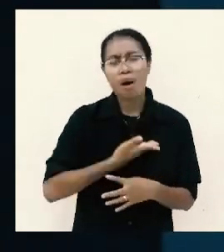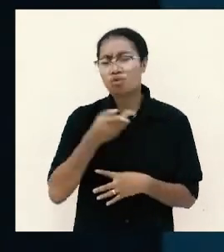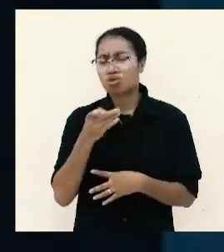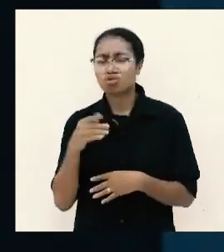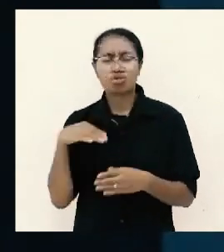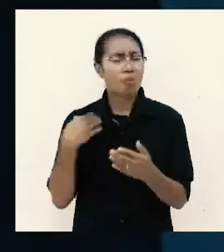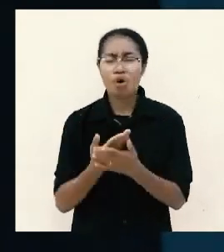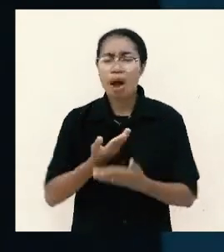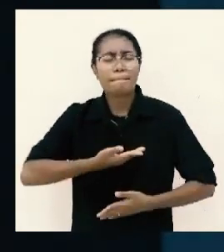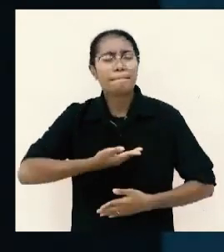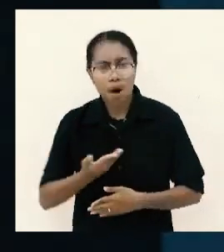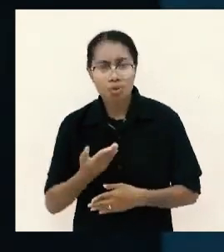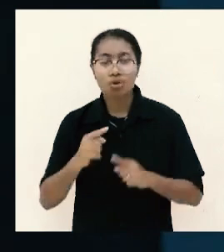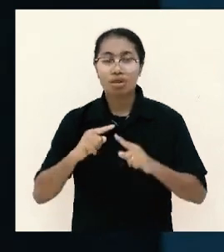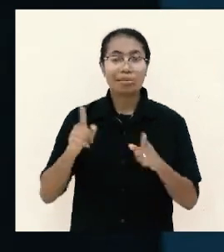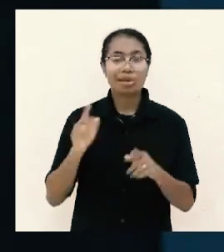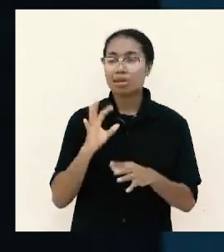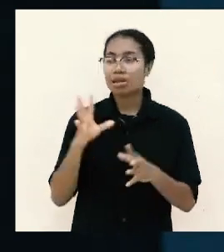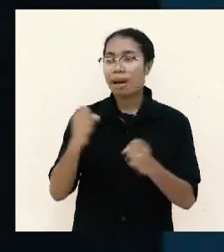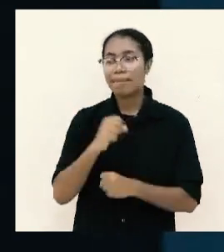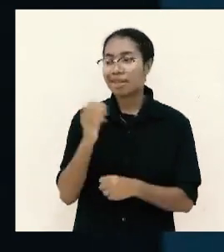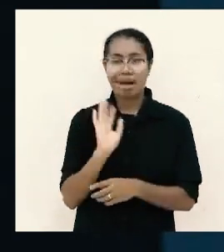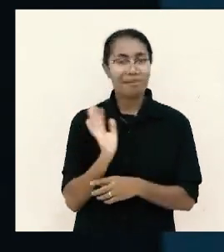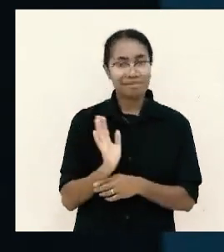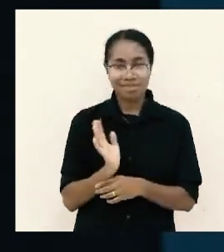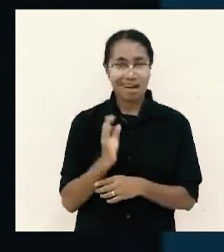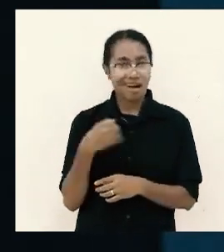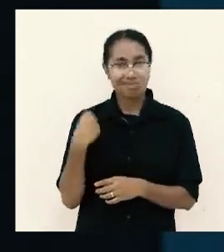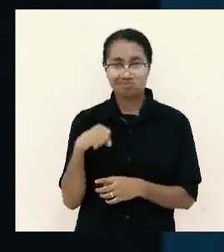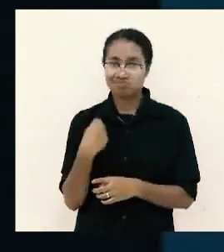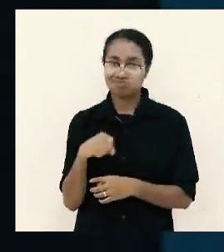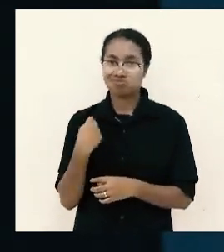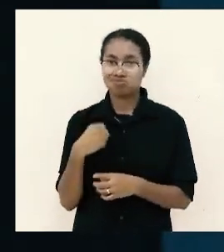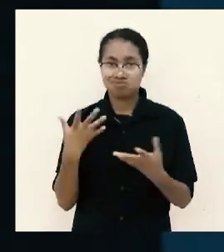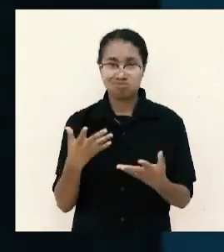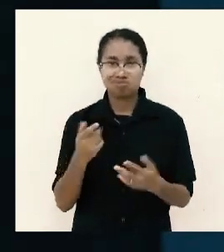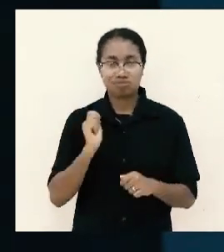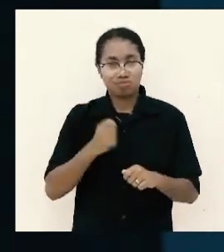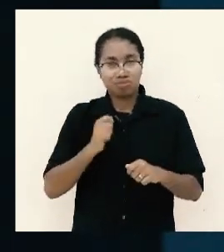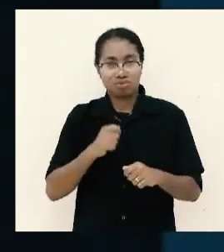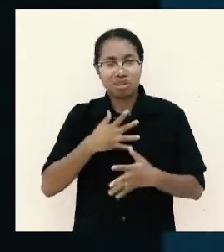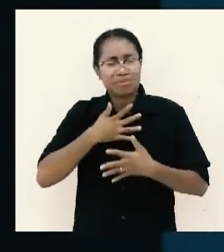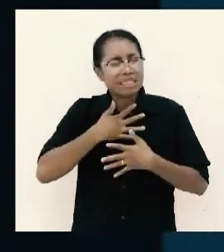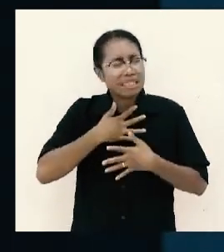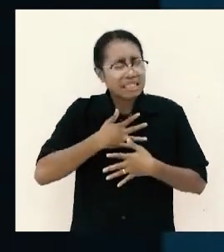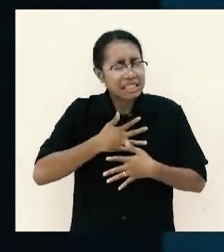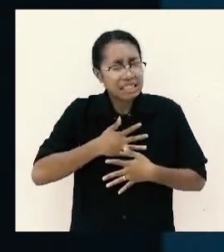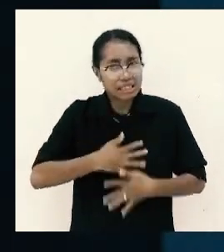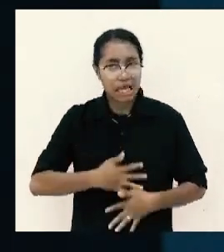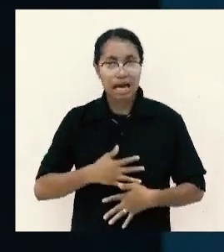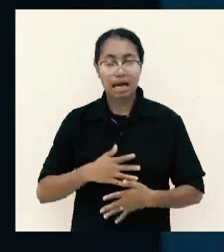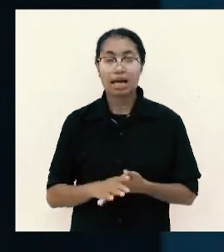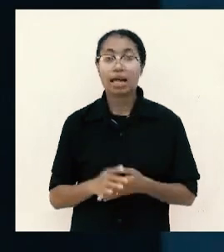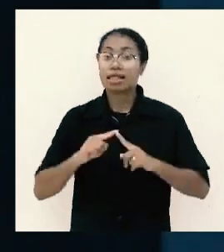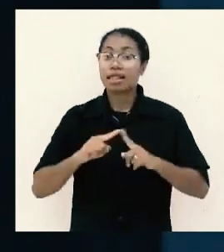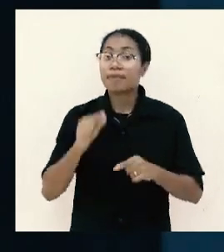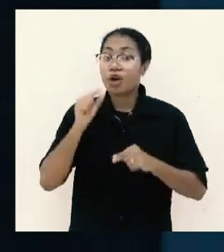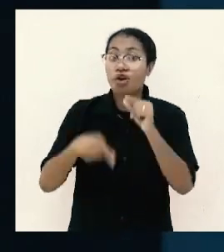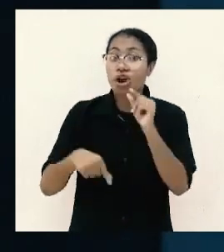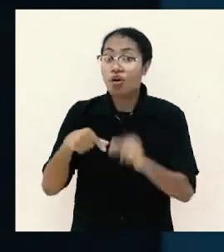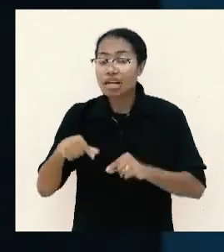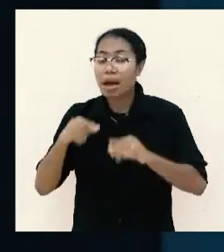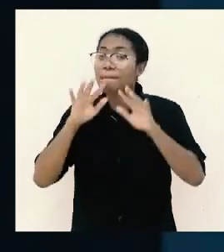itu tidak bisa dia dapatkan itu membuat dia bisa menerita tapi orang yang